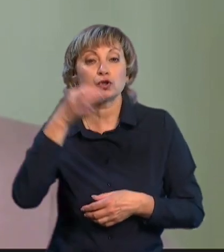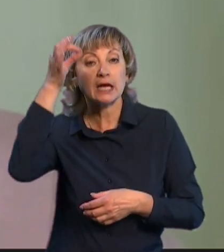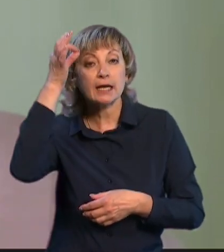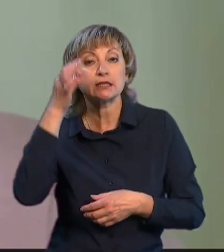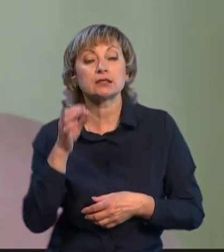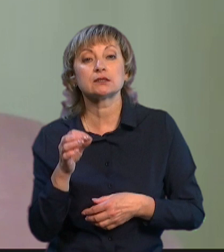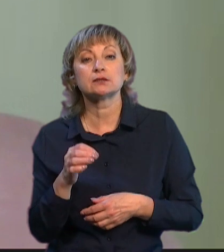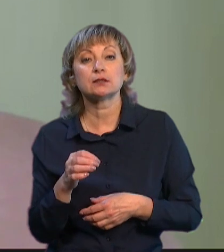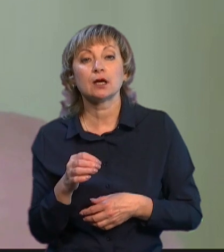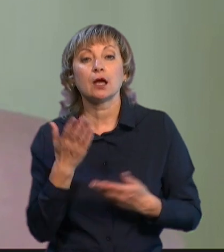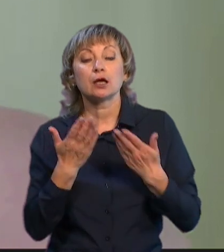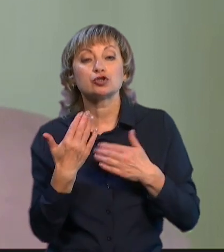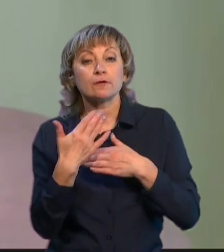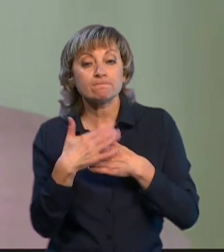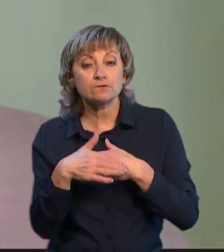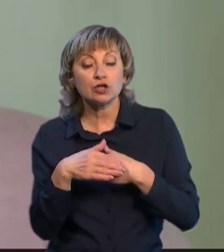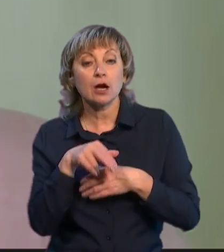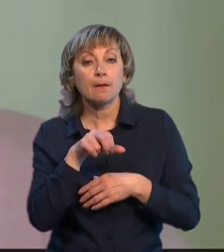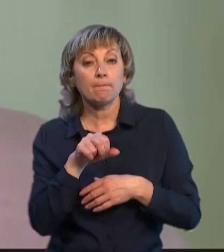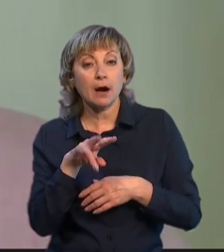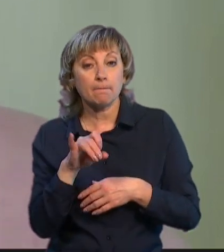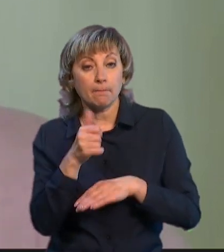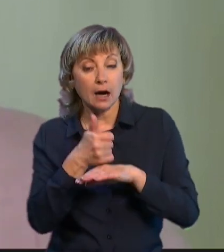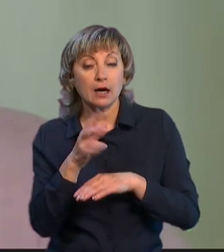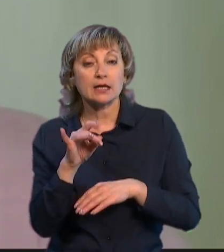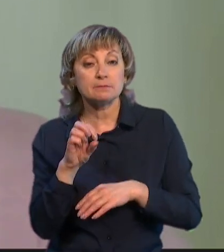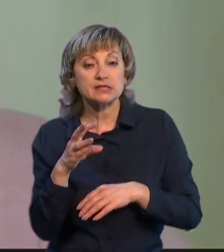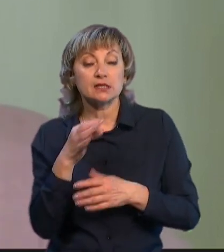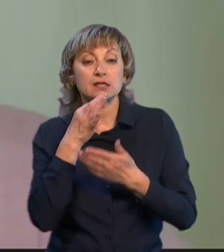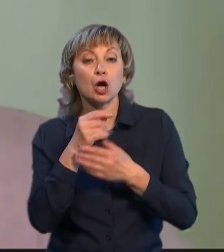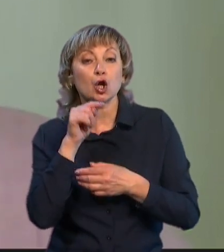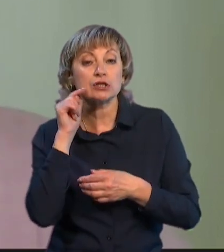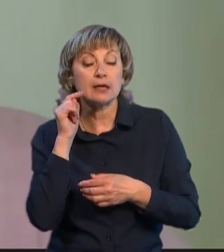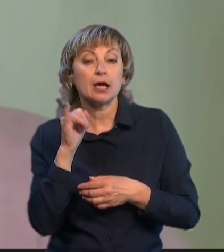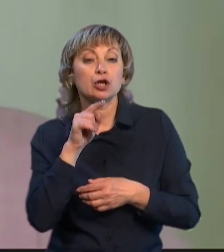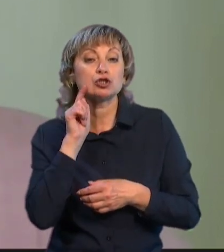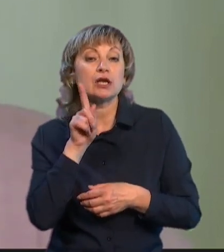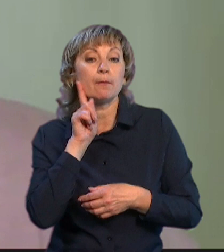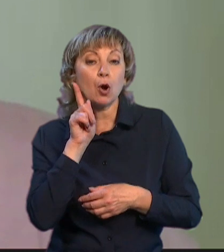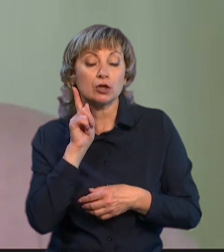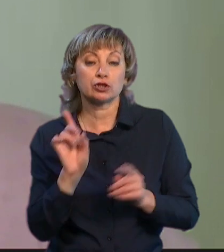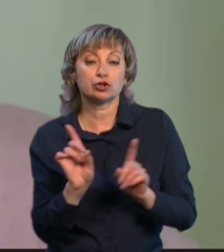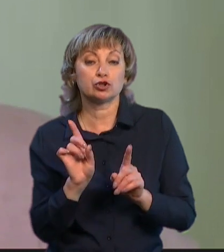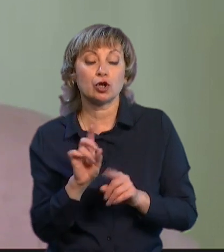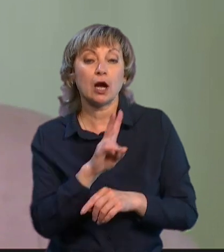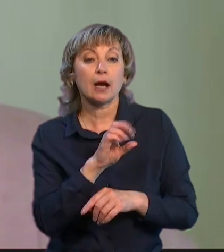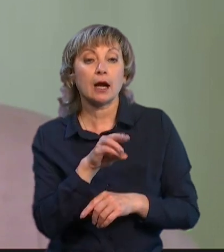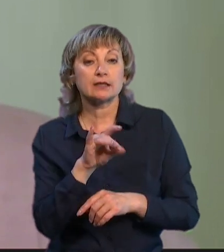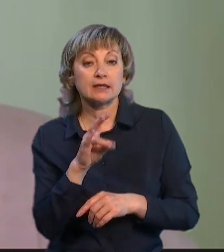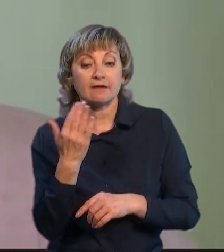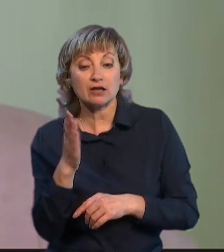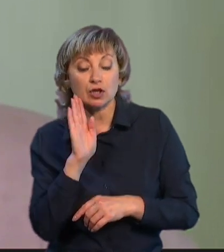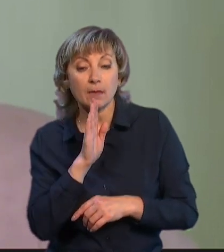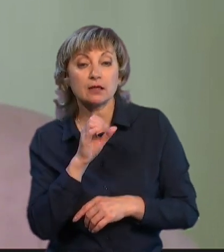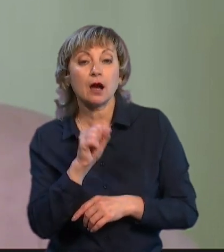якщо вже Папа Римський сказав росіянам і російській молоді, що Катерина ваша мати, а